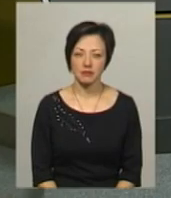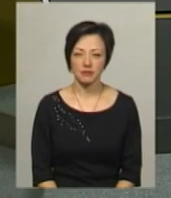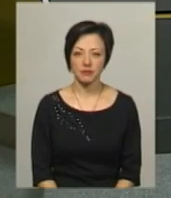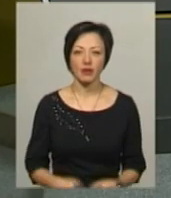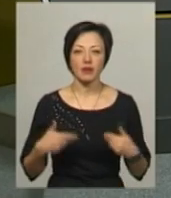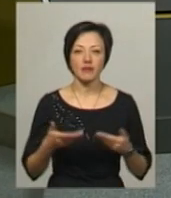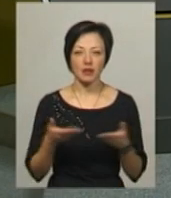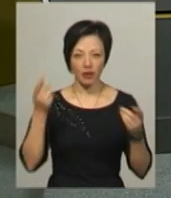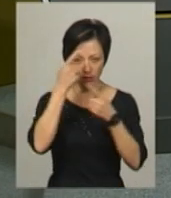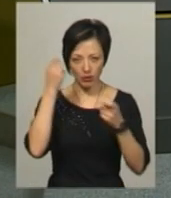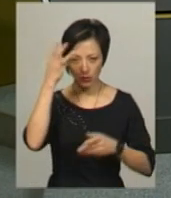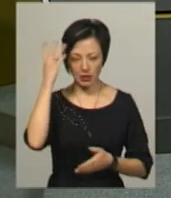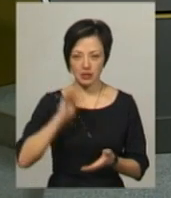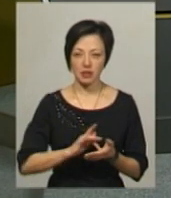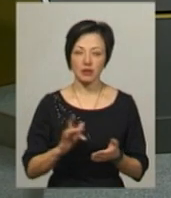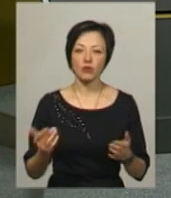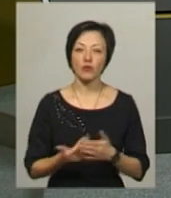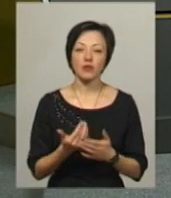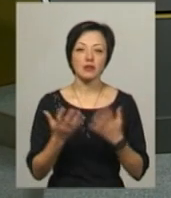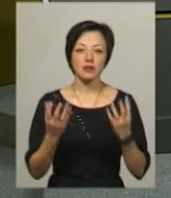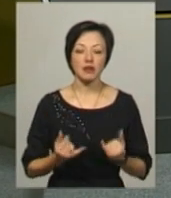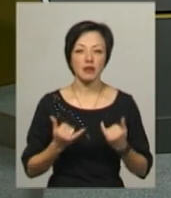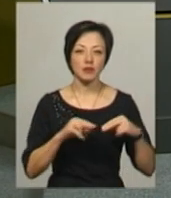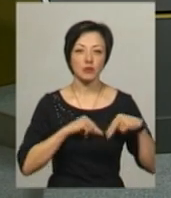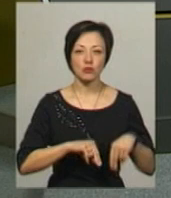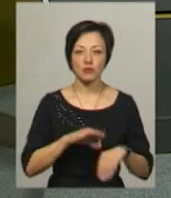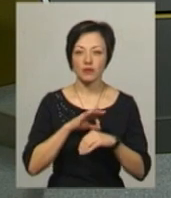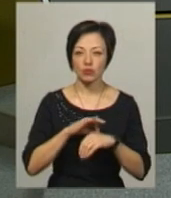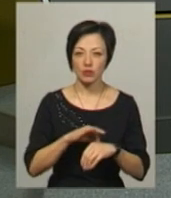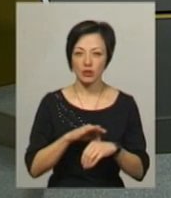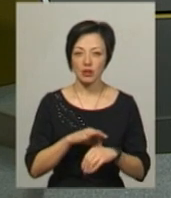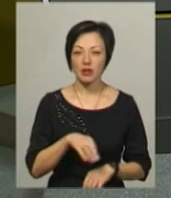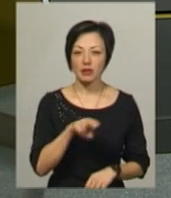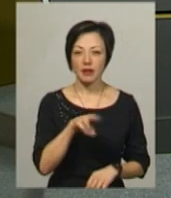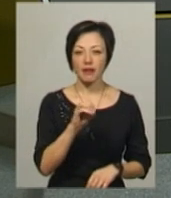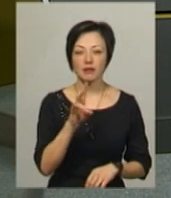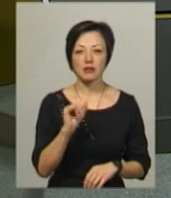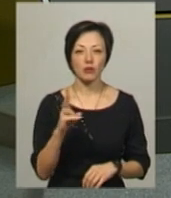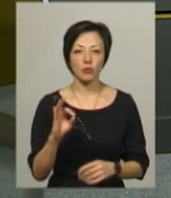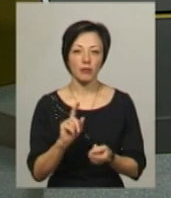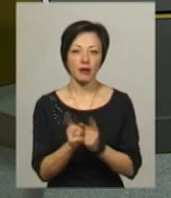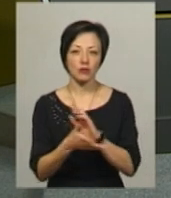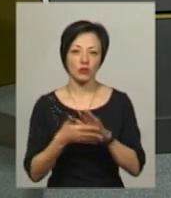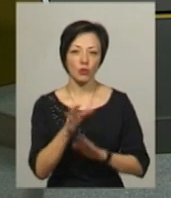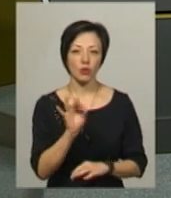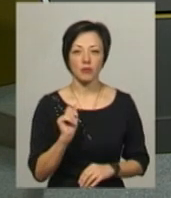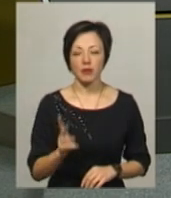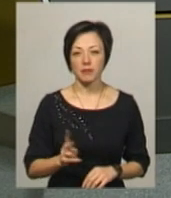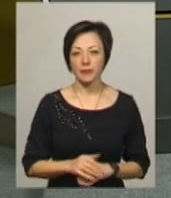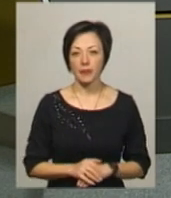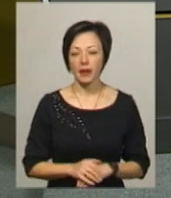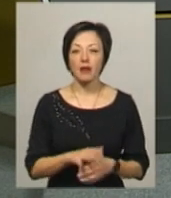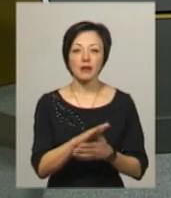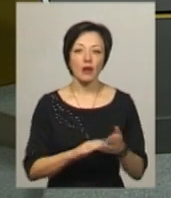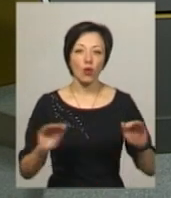Вітаю, в ефірі «Поділля Центр» інформаційний випуск новин. У студії для вас працюють ведуча Дарина Денисенко, переклад на жестову мову Ольга Рибак.